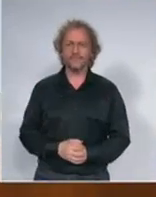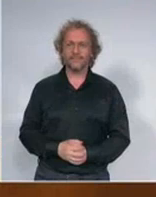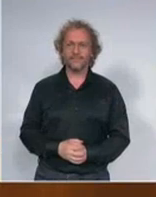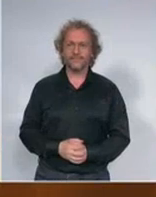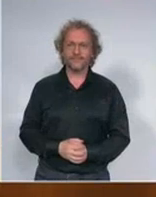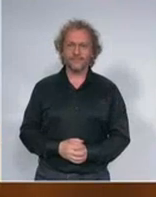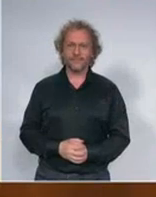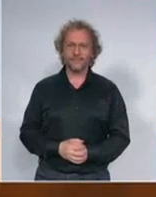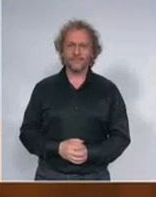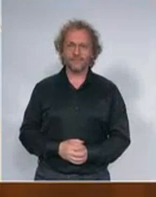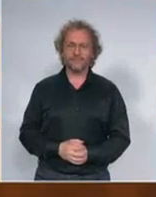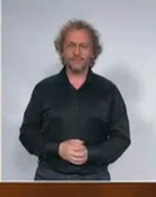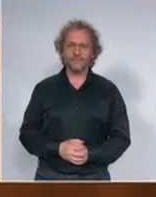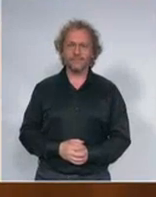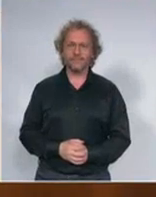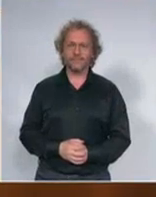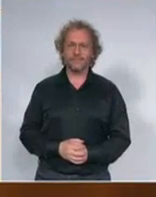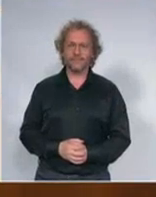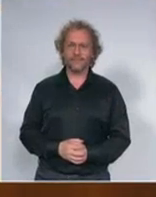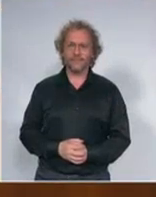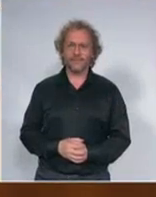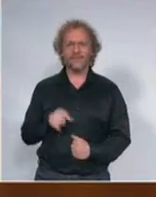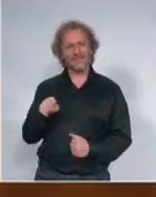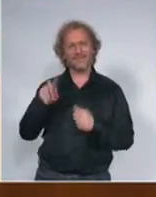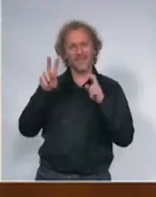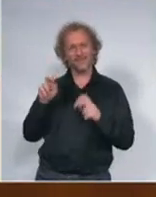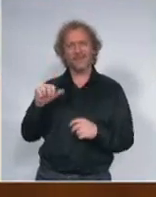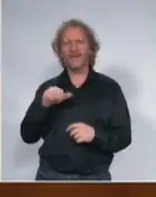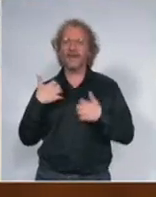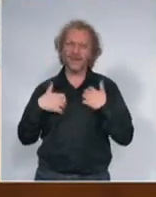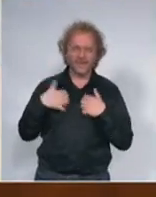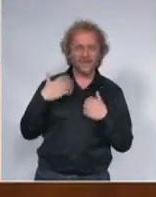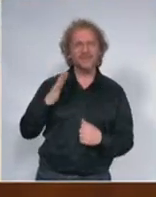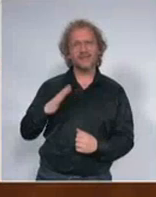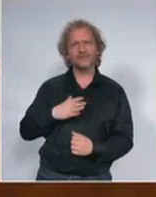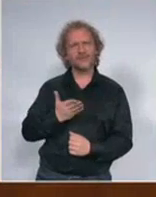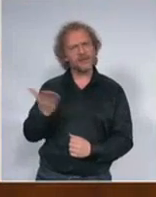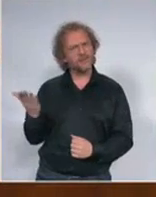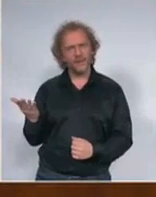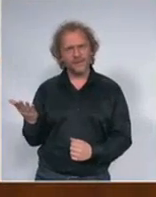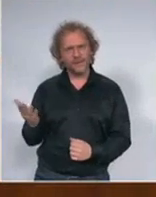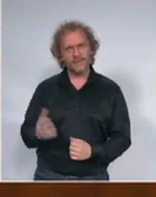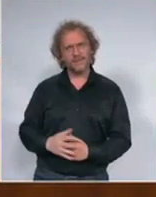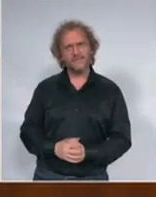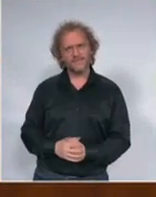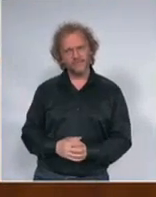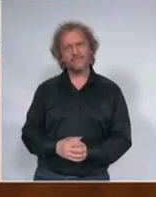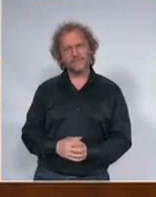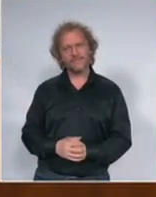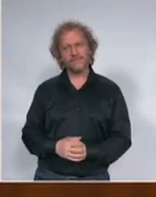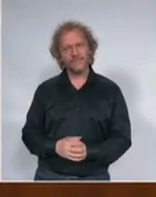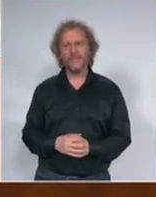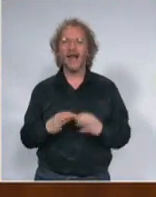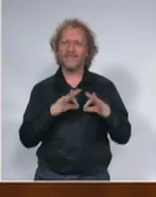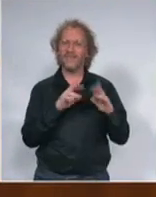koja čini mi se jeste od interesa za naše građane, to je da je nakon obraćanja predsednika Republike Aleksandra